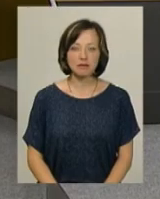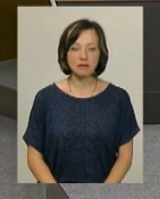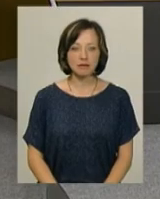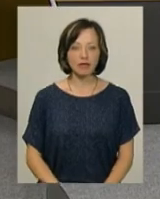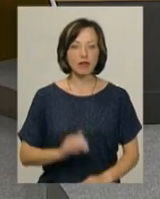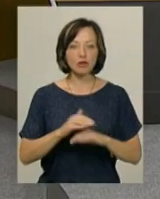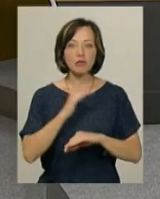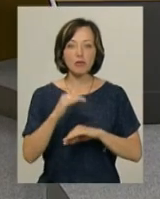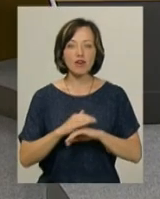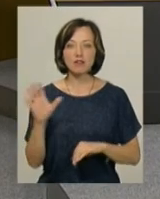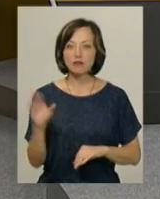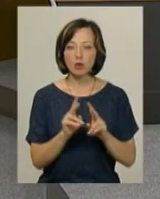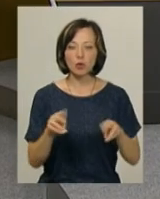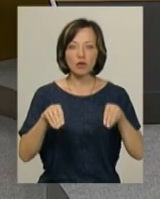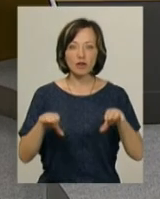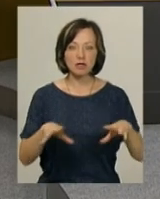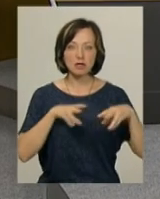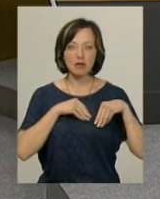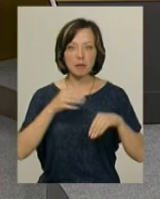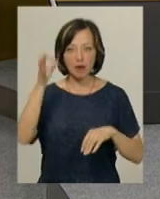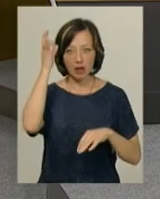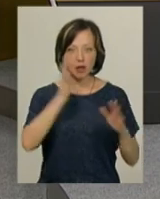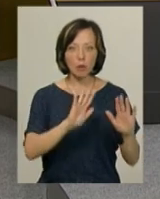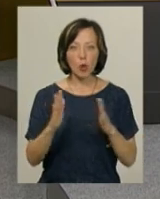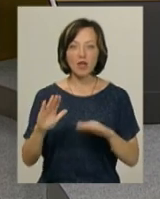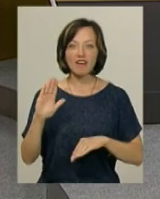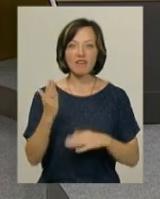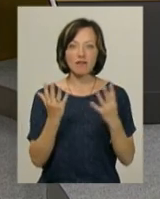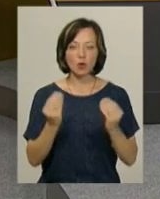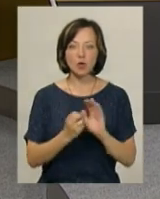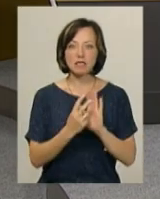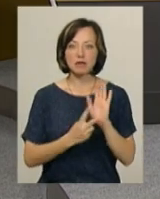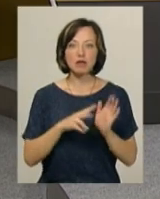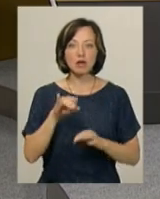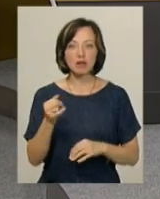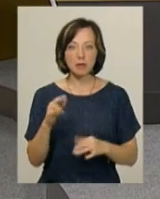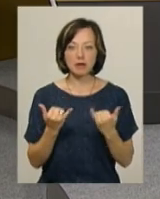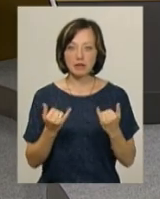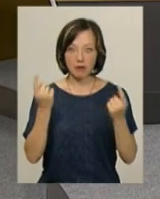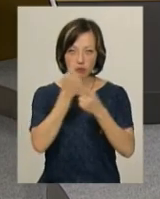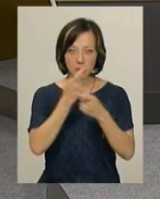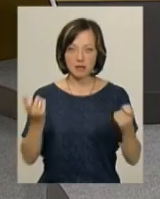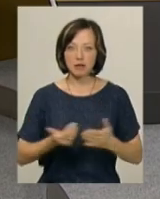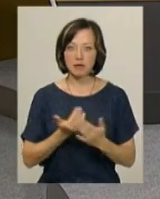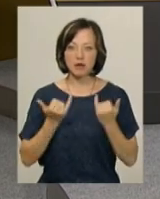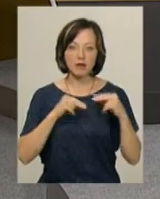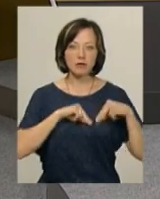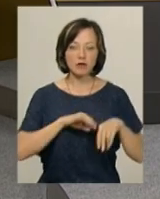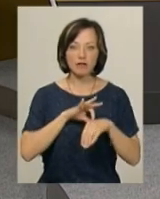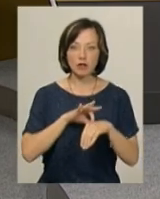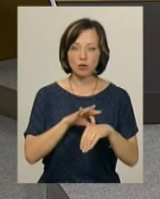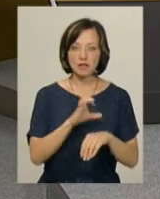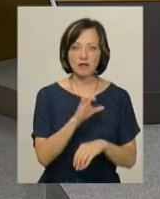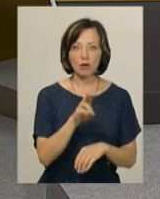Доброго вечора всім, хто вирішив разом із нами пригадати події вівторка, 17 липня. На часі інформаційний випуск в студії ведуча